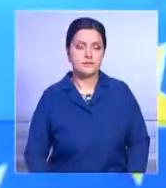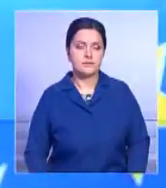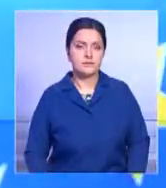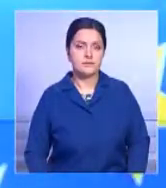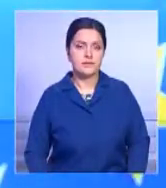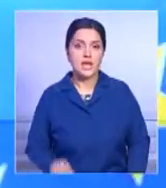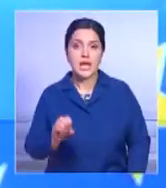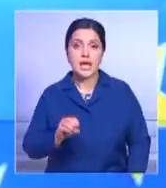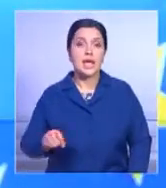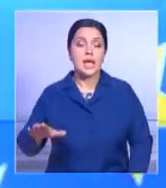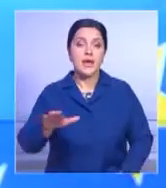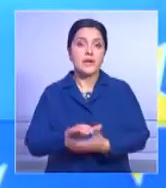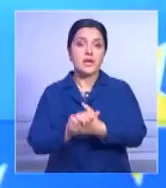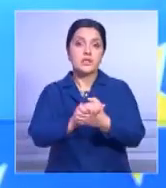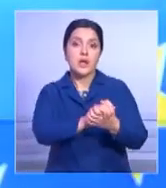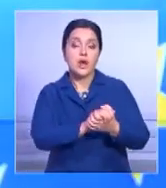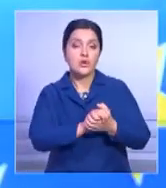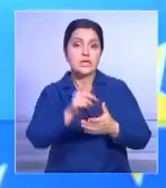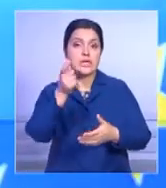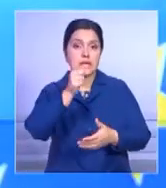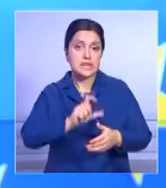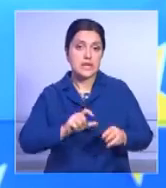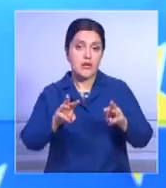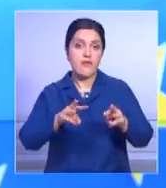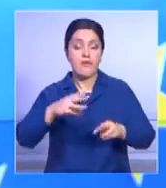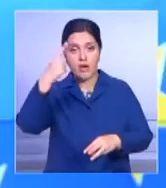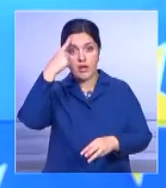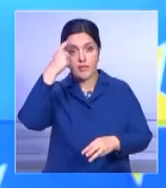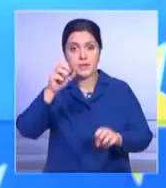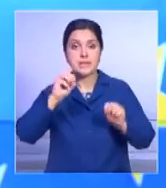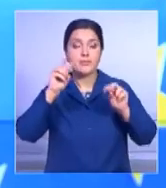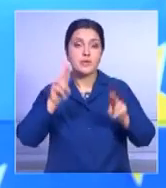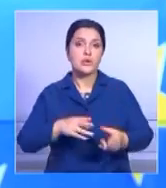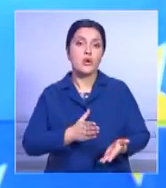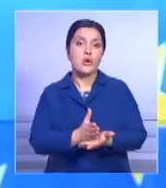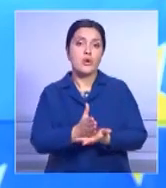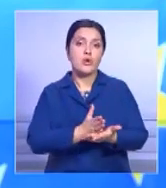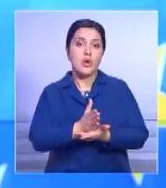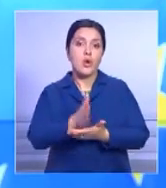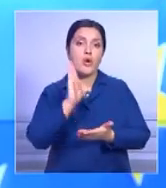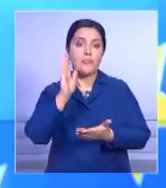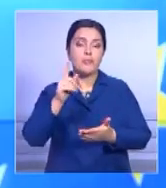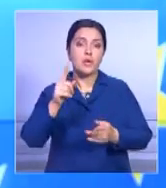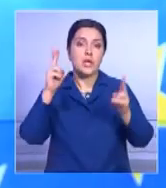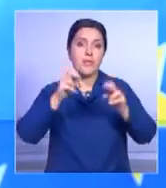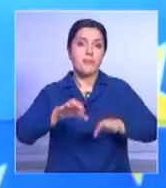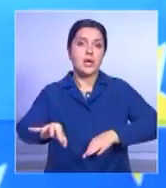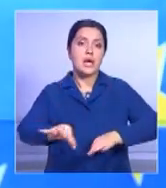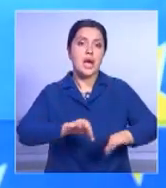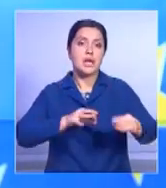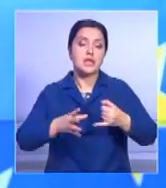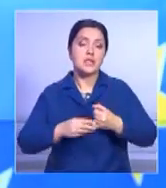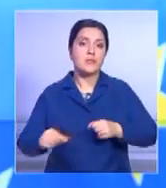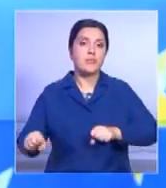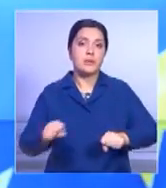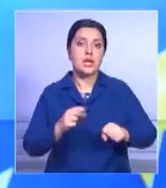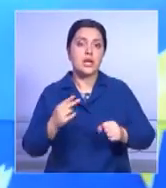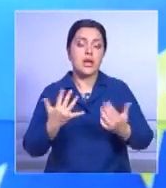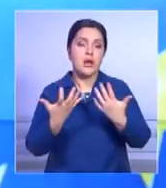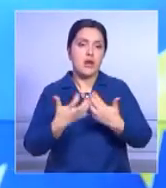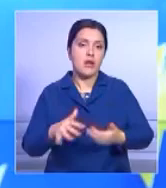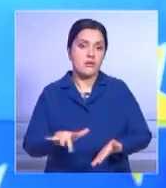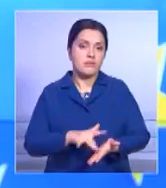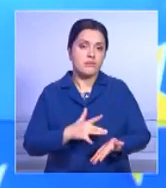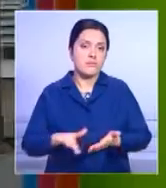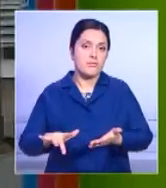Евросоюз по просьбе итальянских властей задействовал специальную службу по составлению спутниковых карт зон землетрясения для оценки